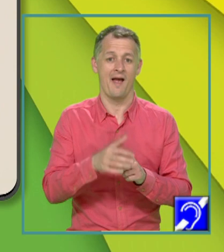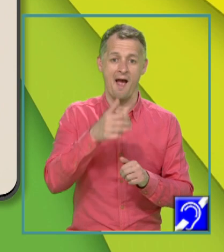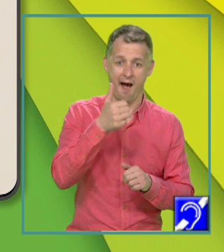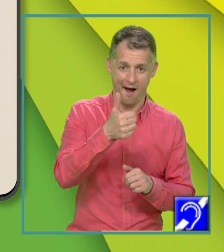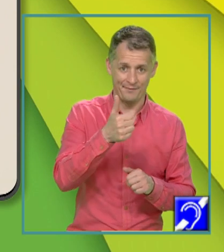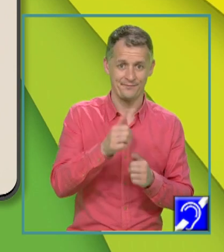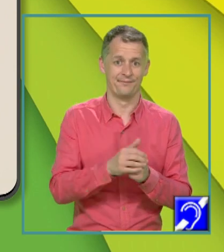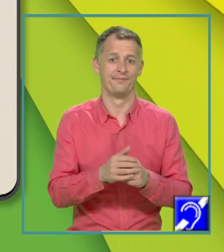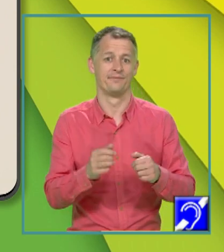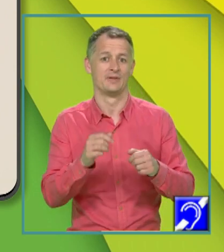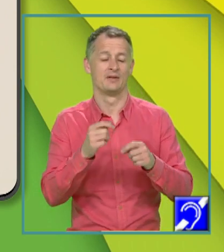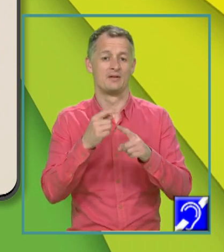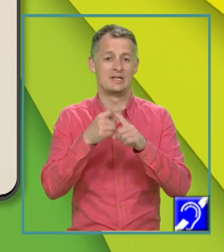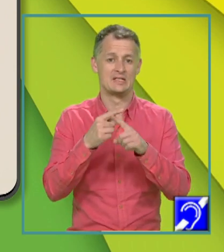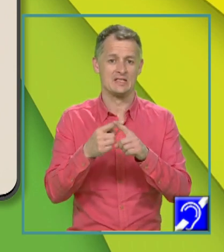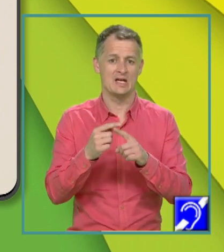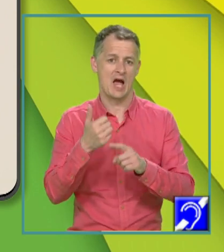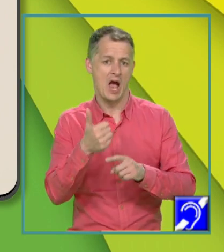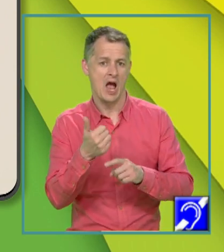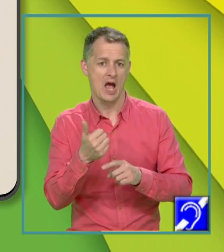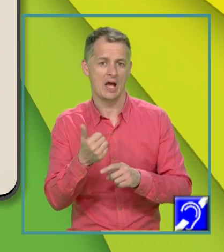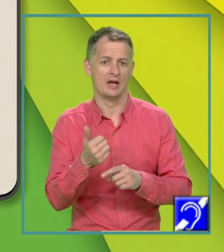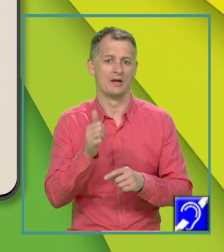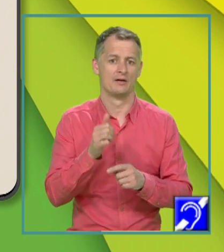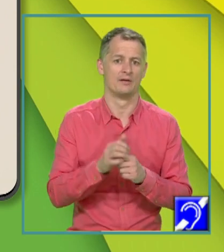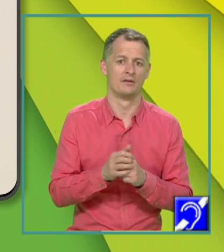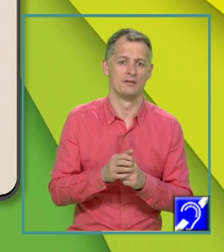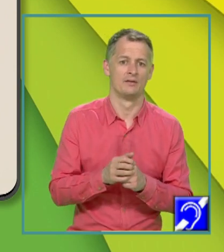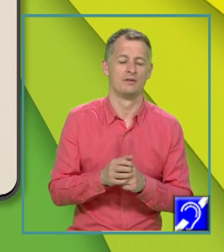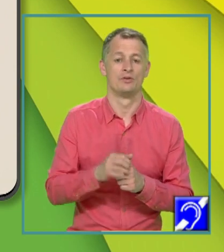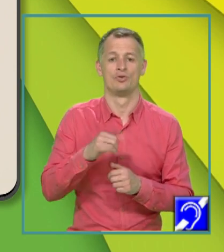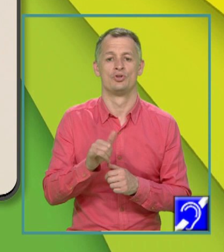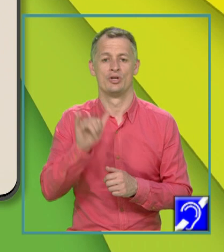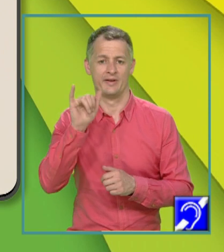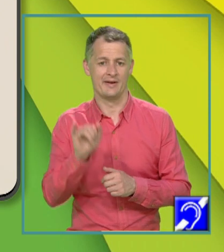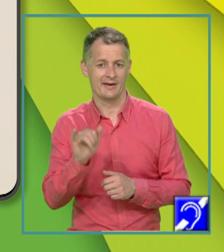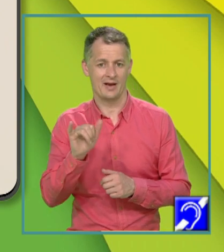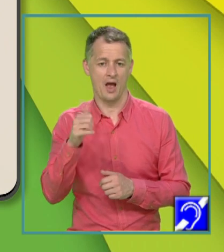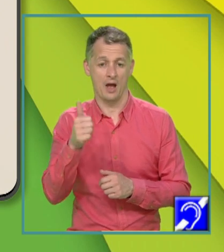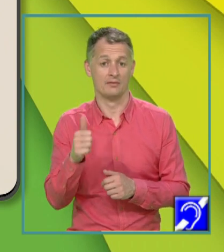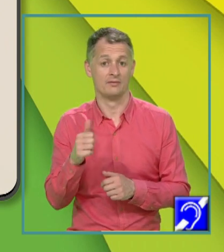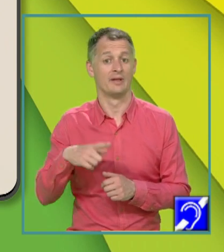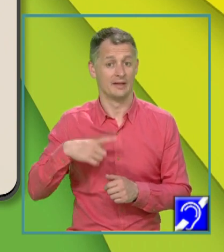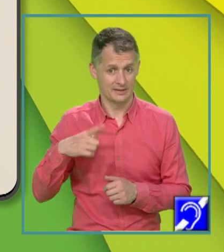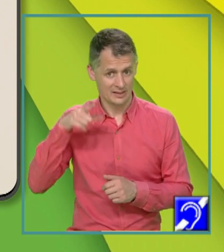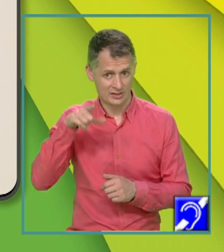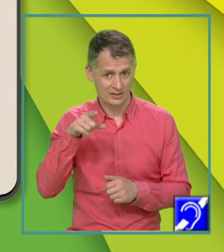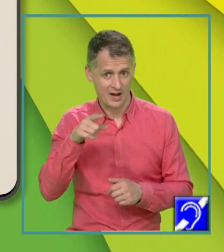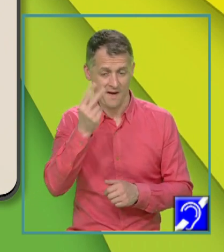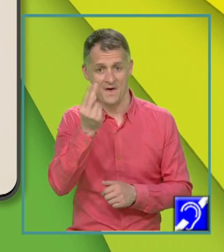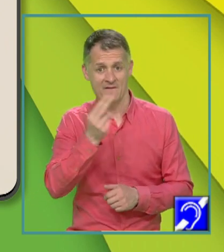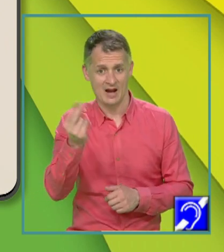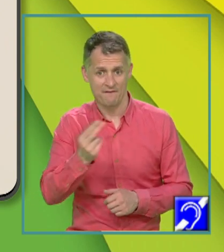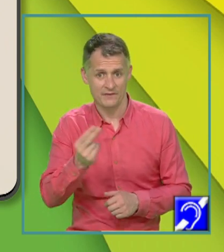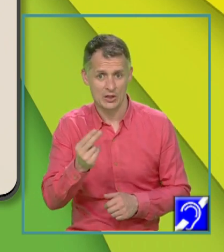XA, YA, nu uit lucrul acesta, aparține graficului unei funcții,